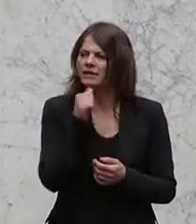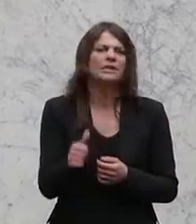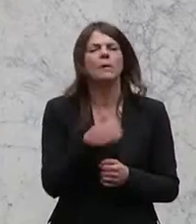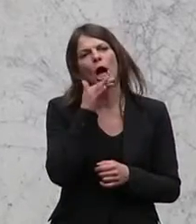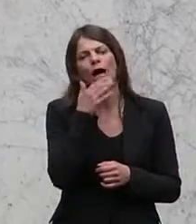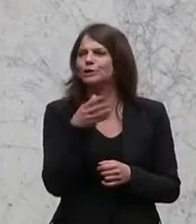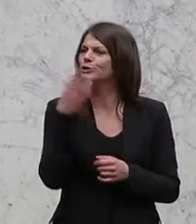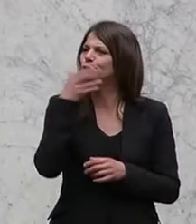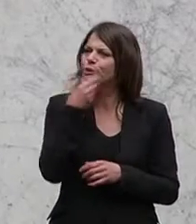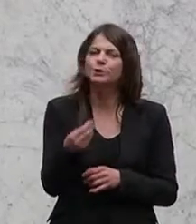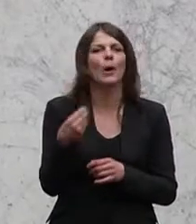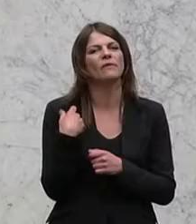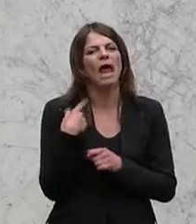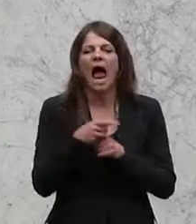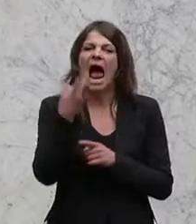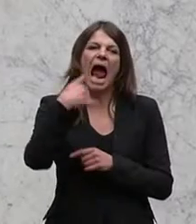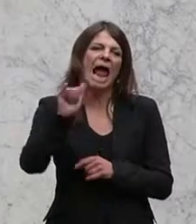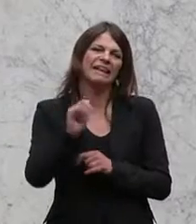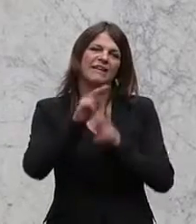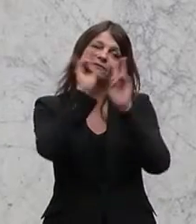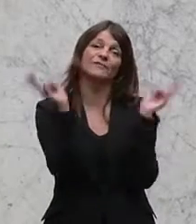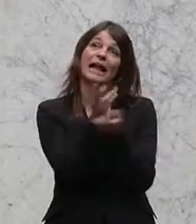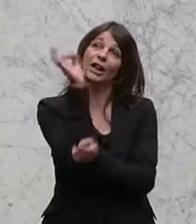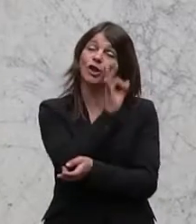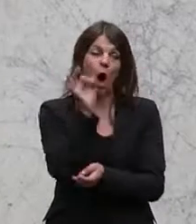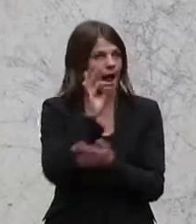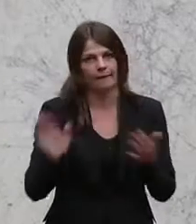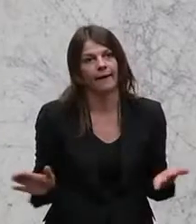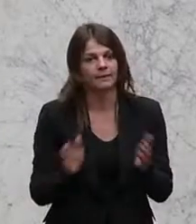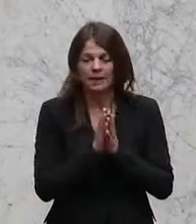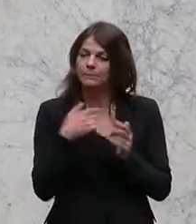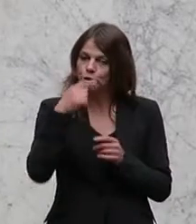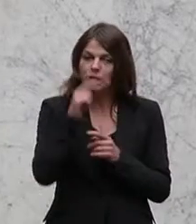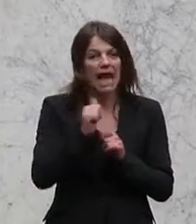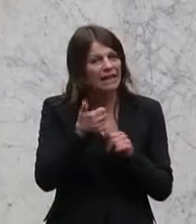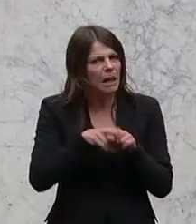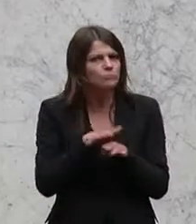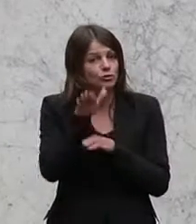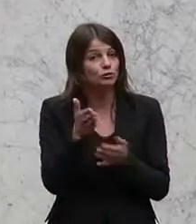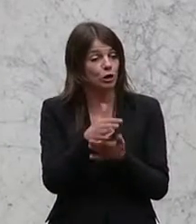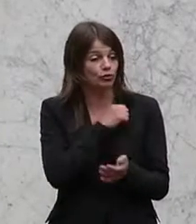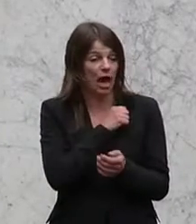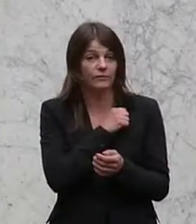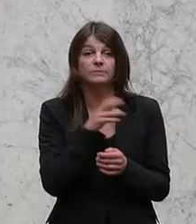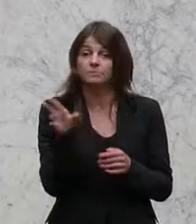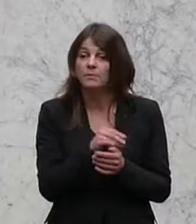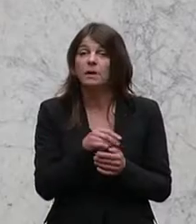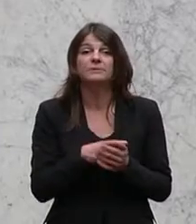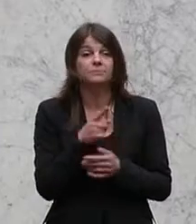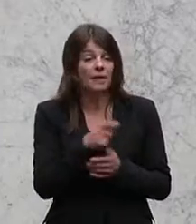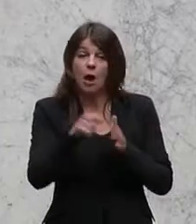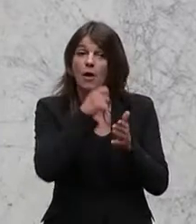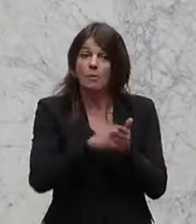schönen Heidi-Welt zu träumen. Und deshalb bin ich so stolz, dass endlich einmal ein erster kleiner Schritt geschafft wurde mit dem Verbot beim